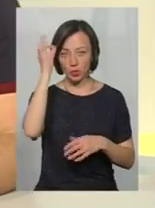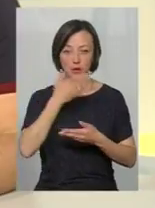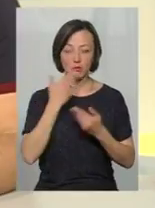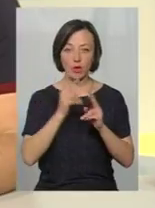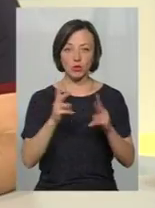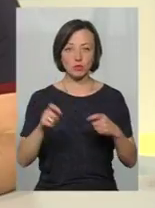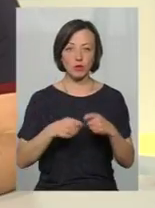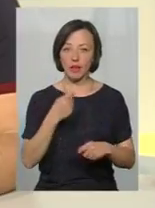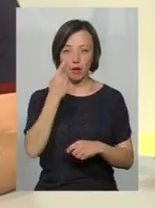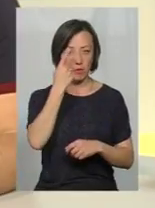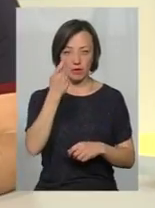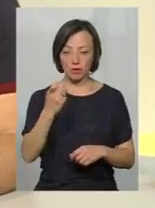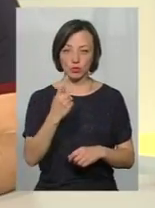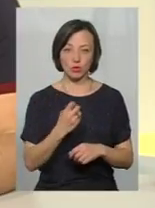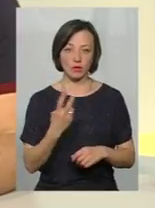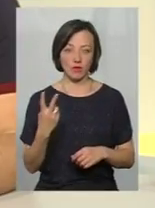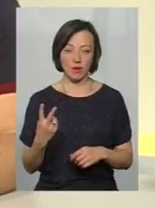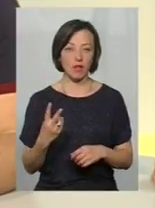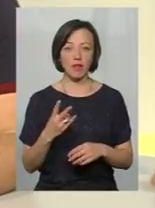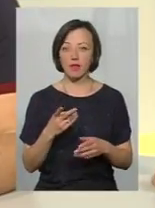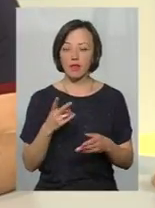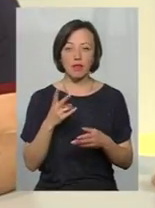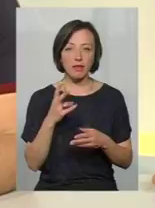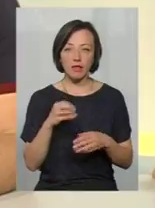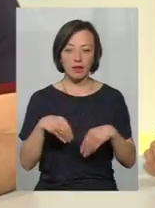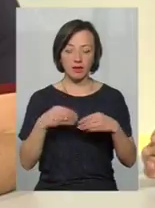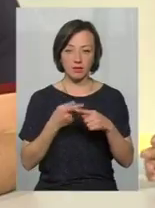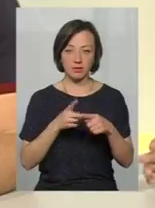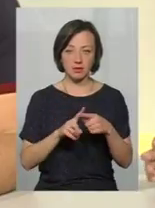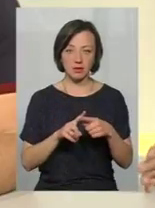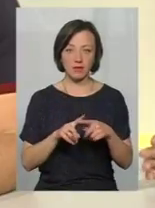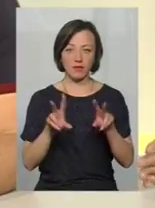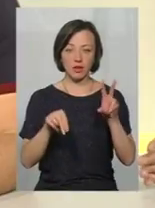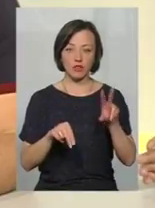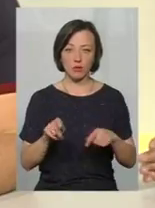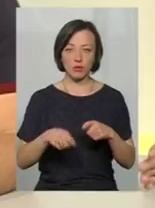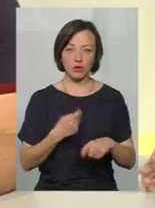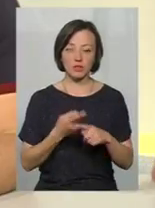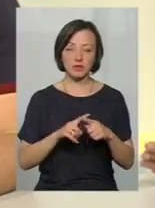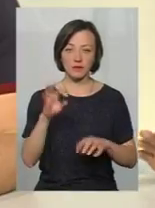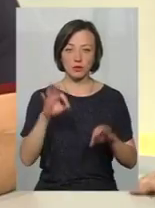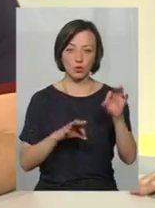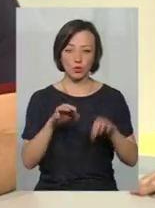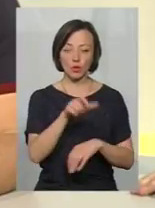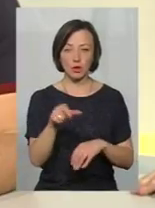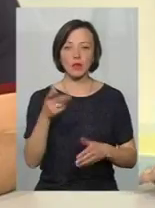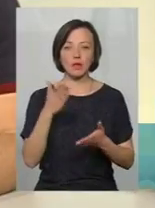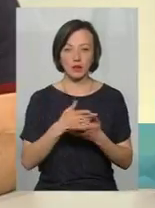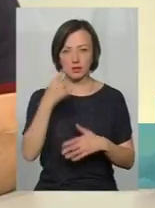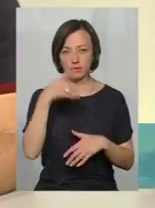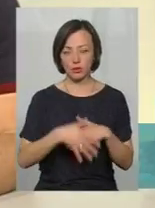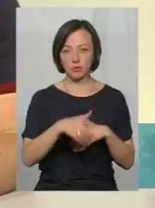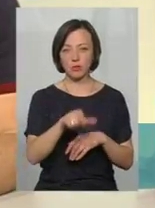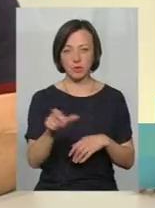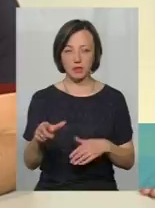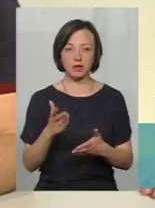хтось порушує, вони не повідомляють на службу 102. Вони не документують це правопорушення. І таких людей, на жаль, відсоток досить великий. Так, є свідомі громадяни, так,